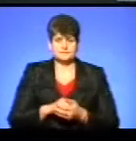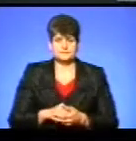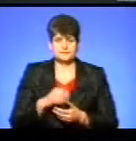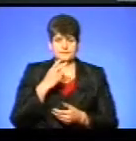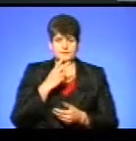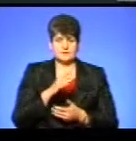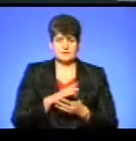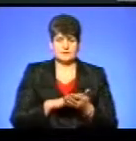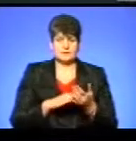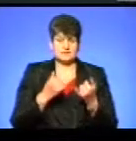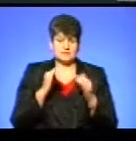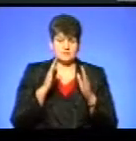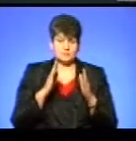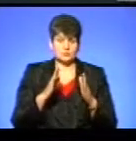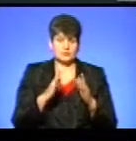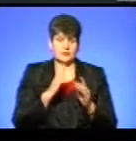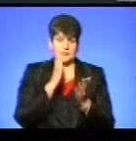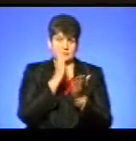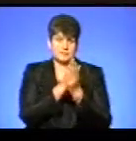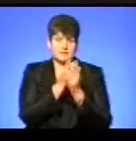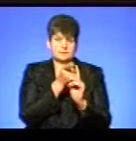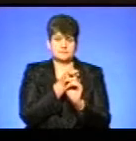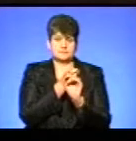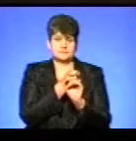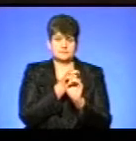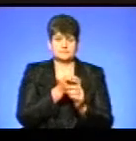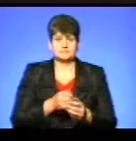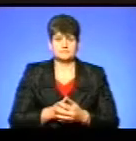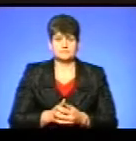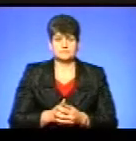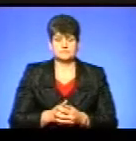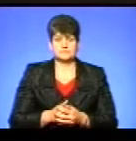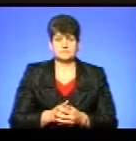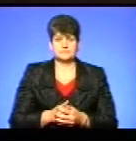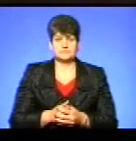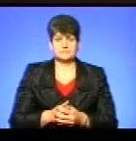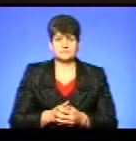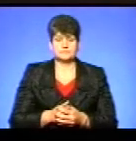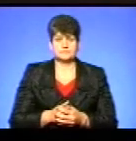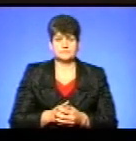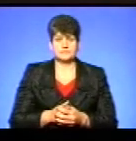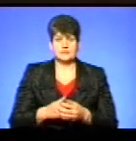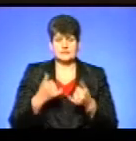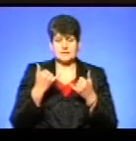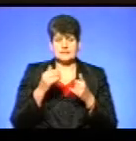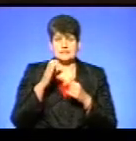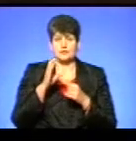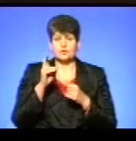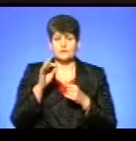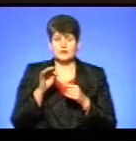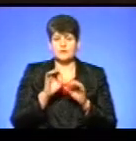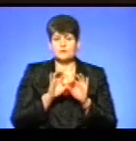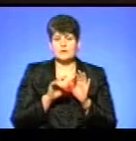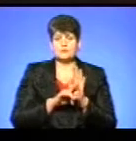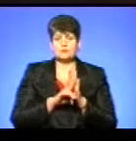Богдан Буденчук, який зараз із нами на зв'язку. Зараз ветеран АТО Сергій Коновал розповідає про початок